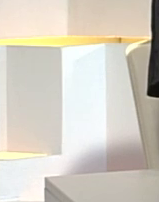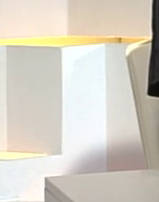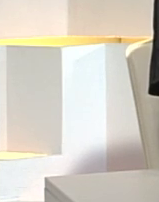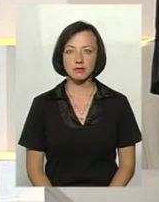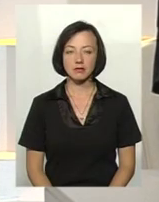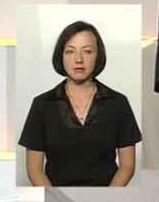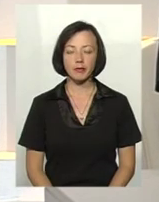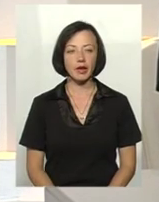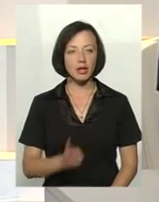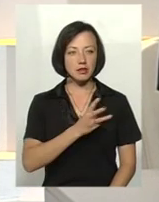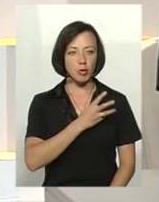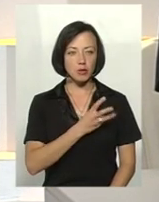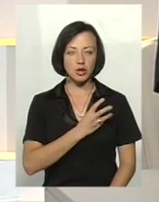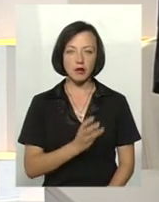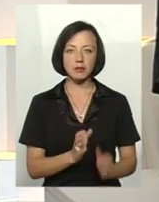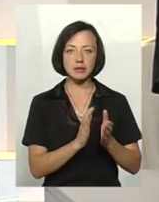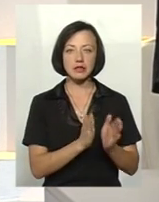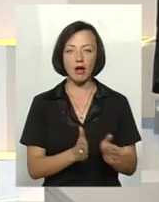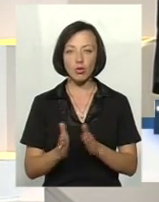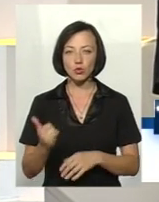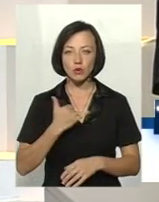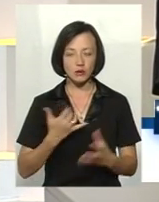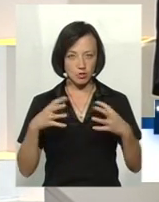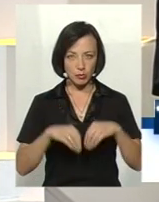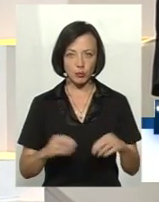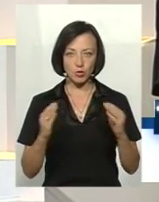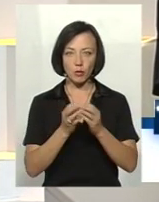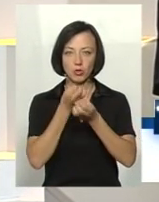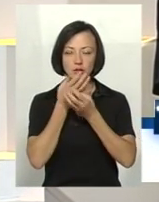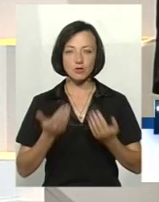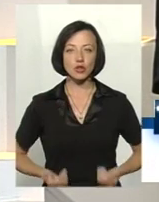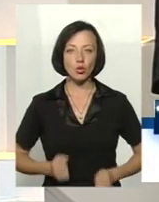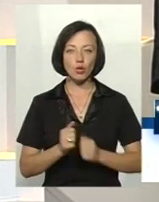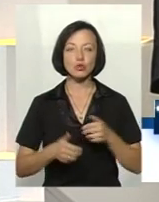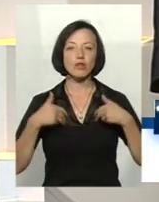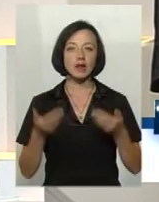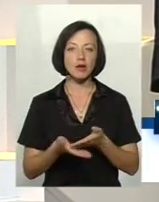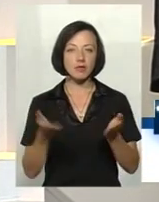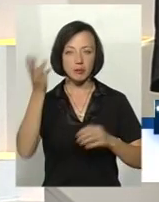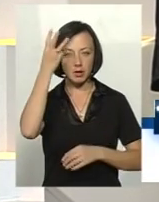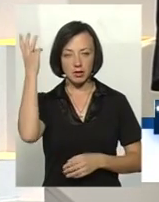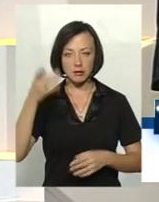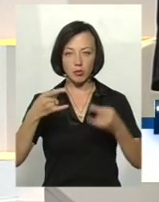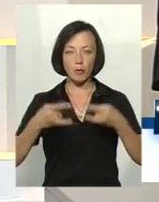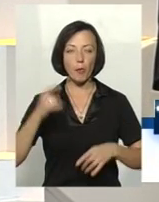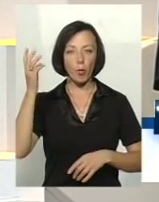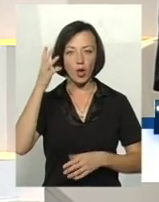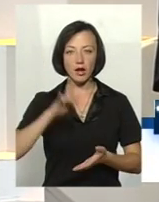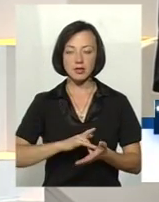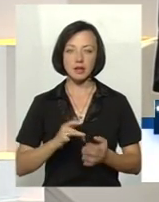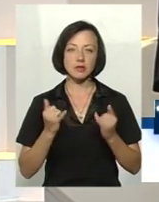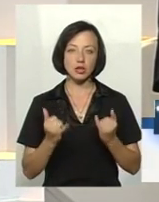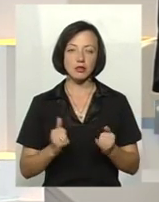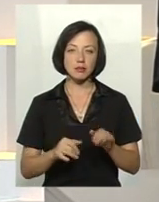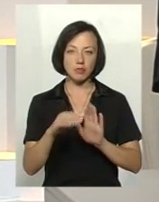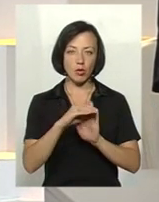Із побажаннями злагоди у нашому спільному домі та позитиву в житті кожного вас вітає Хмельницька телекомпанія Поділляц-Центр. На